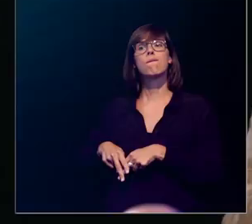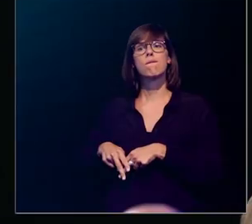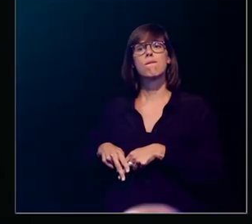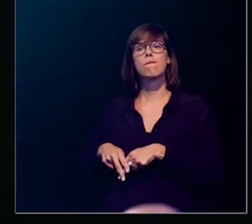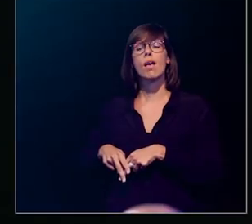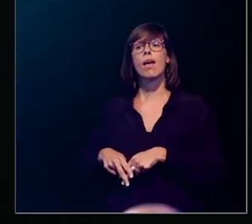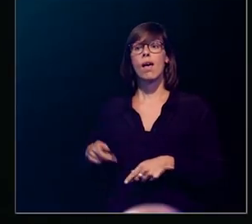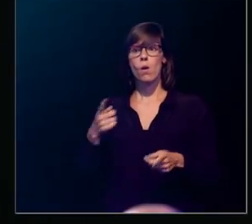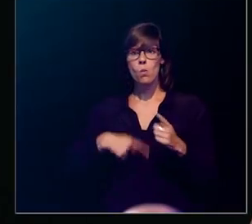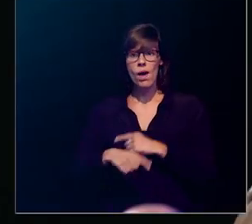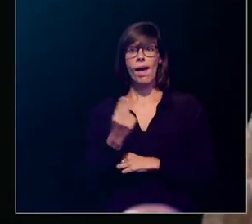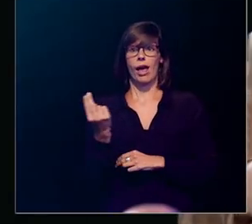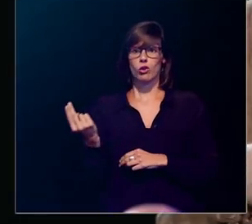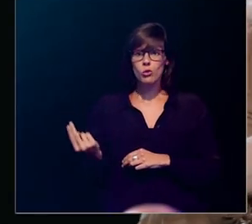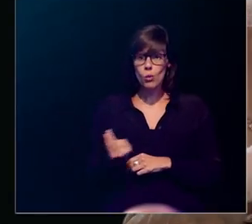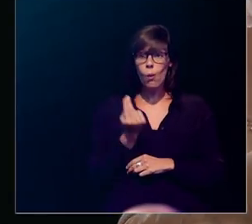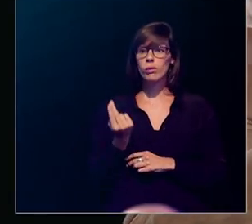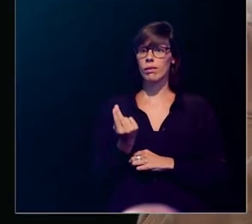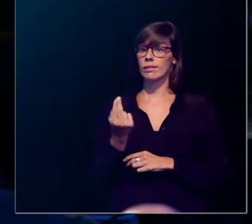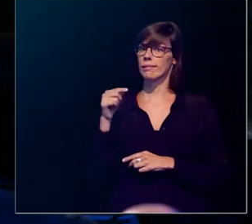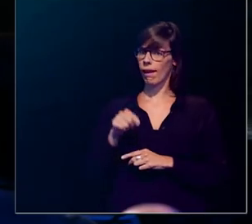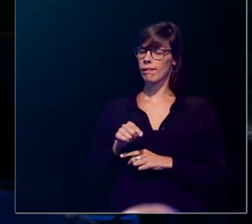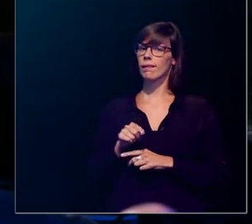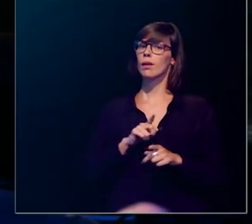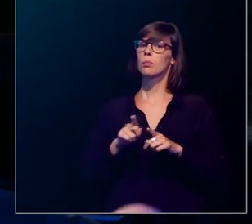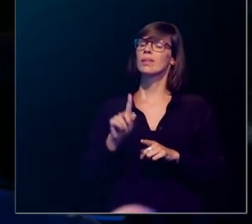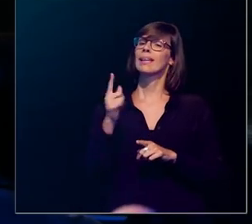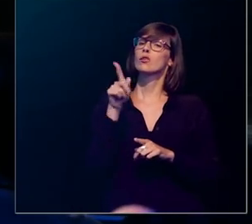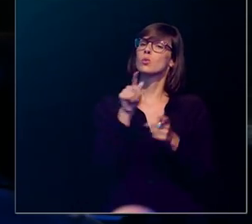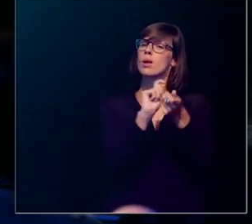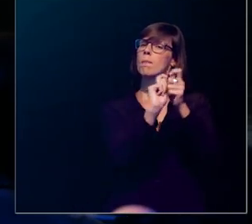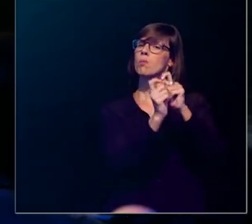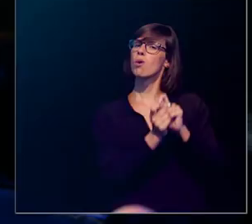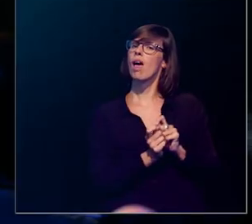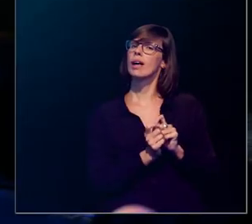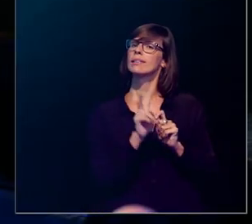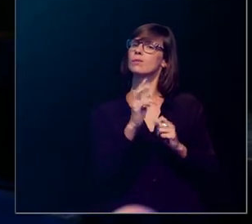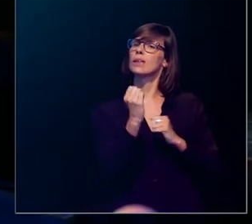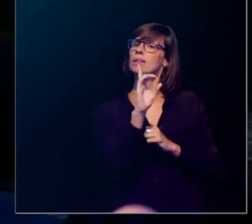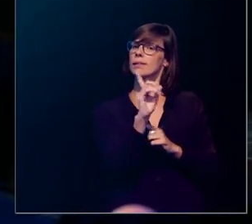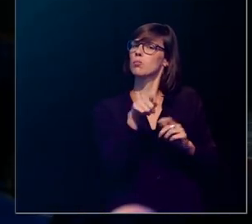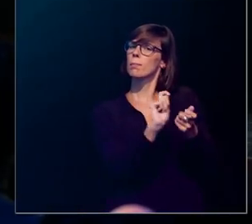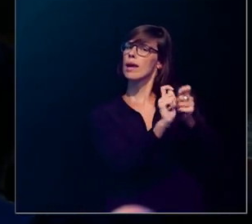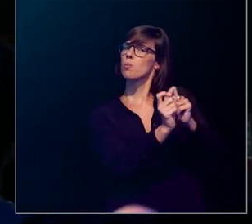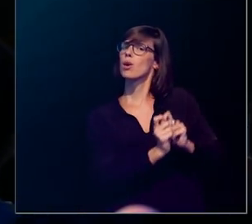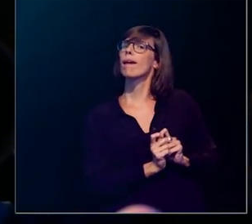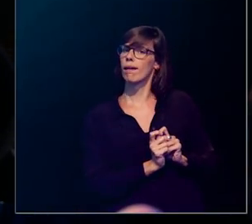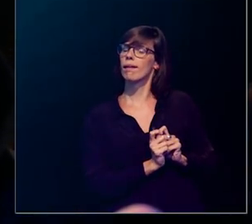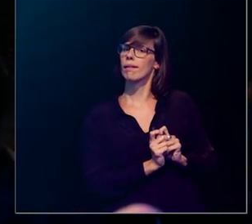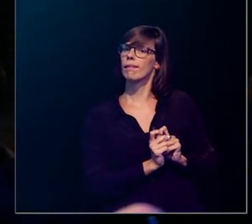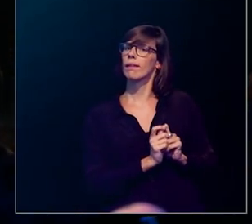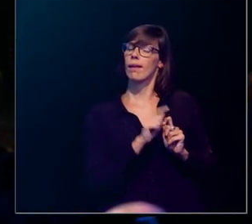Wanneer we het nodig hebben, dan moet er eerst een manipulatie van dat vitamine D gebeuren. Namelijk, er moet een